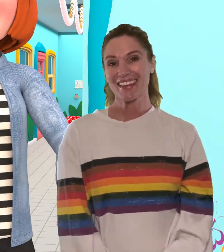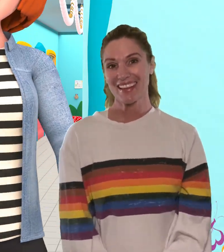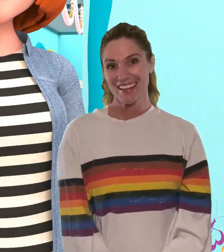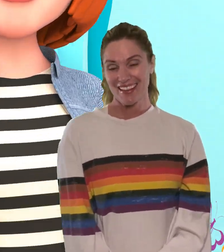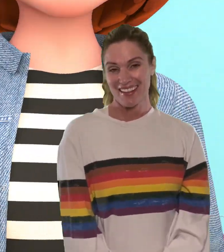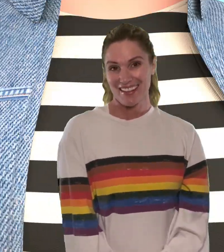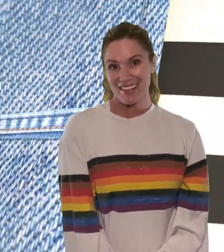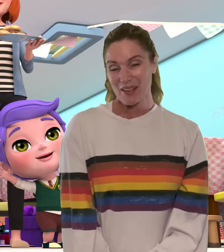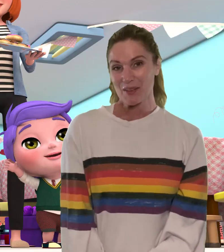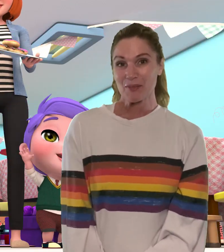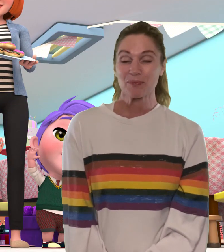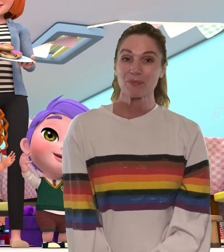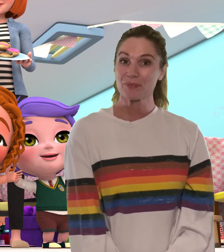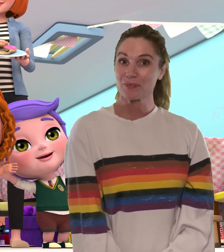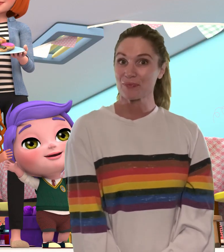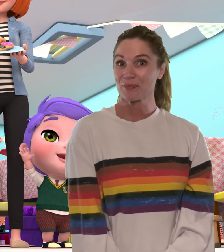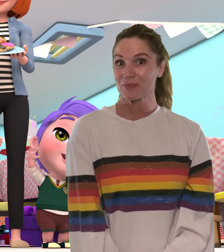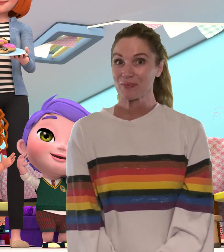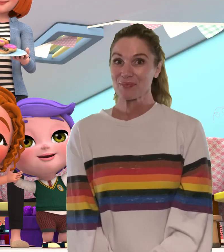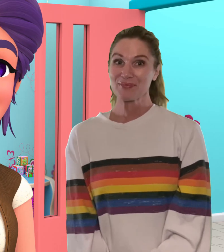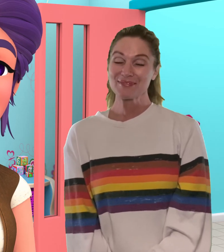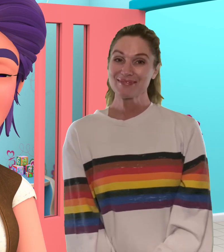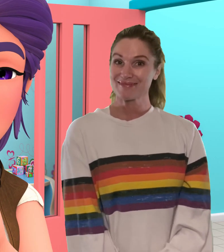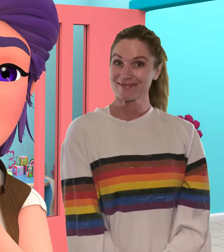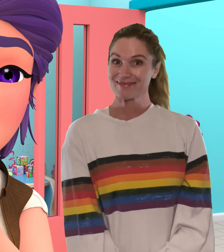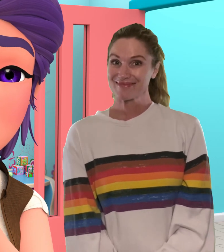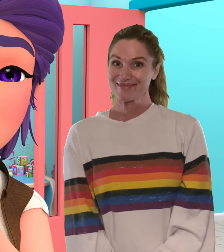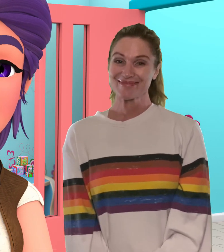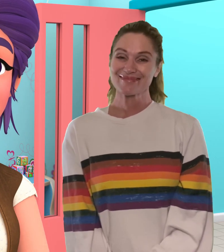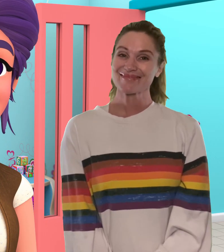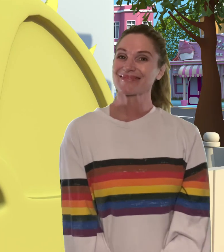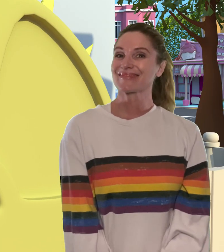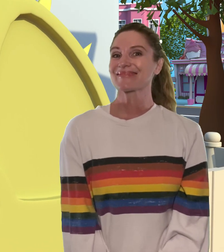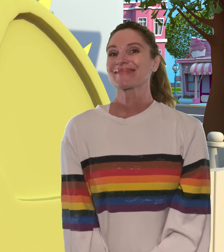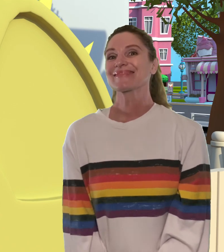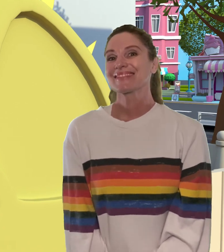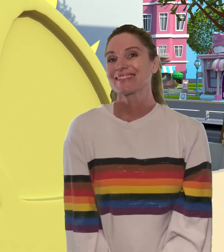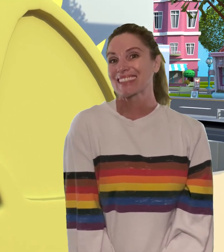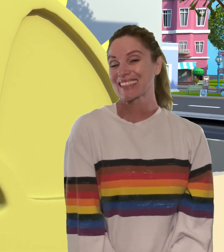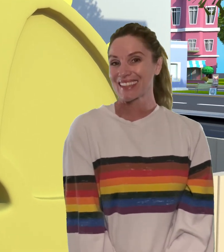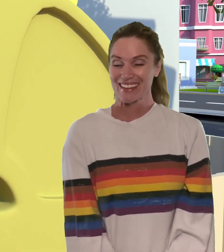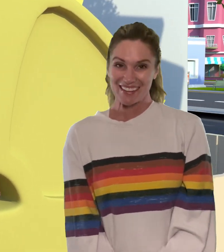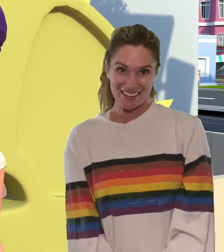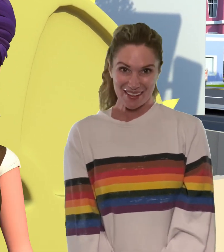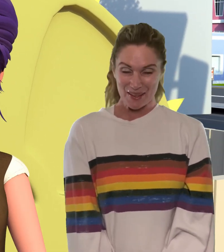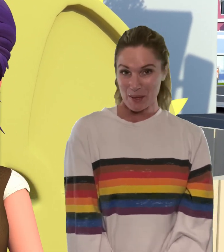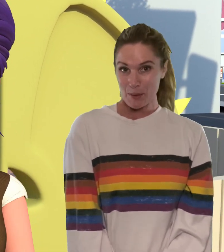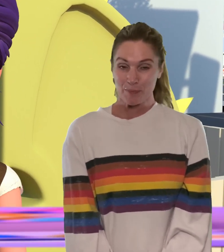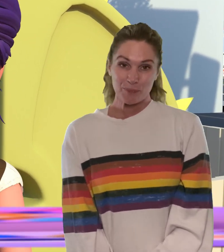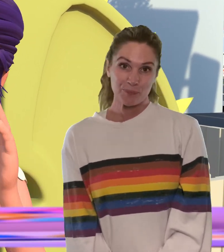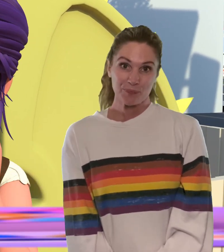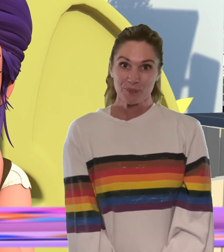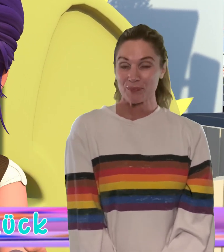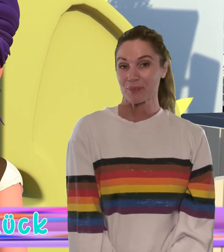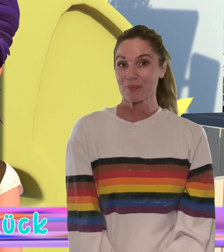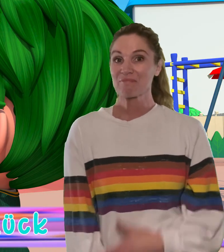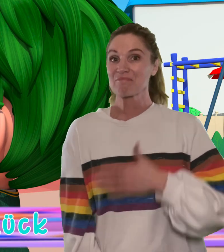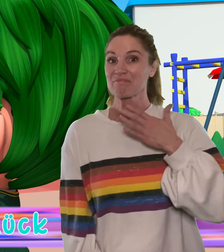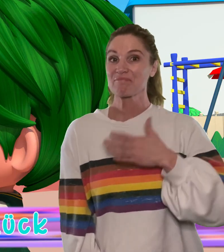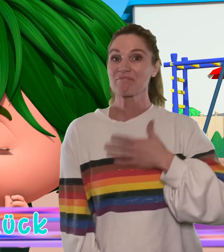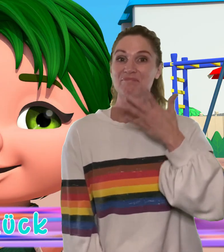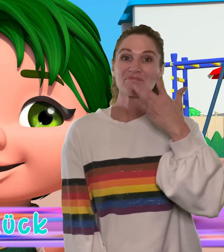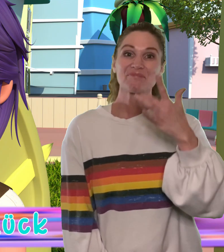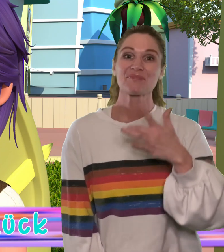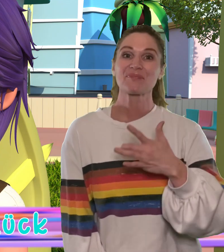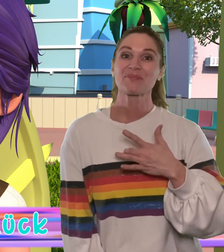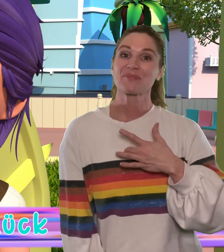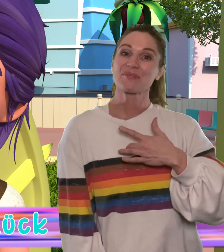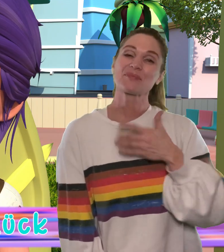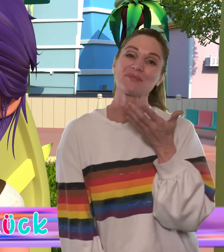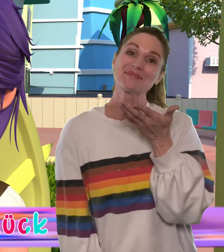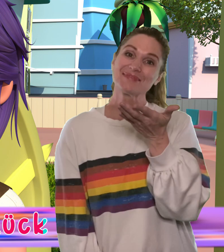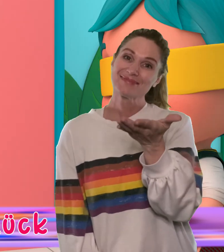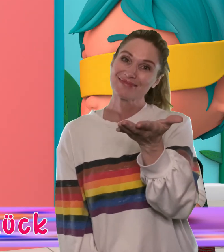Geburtstag